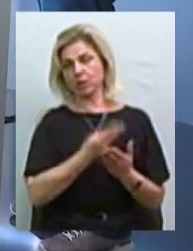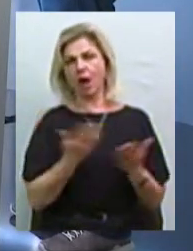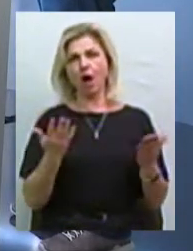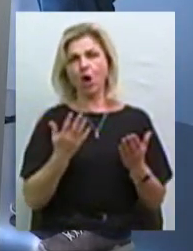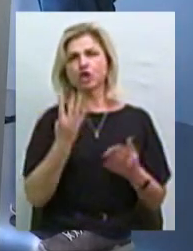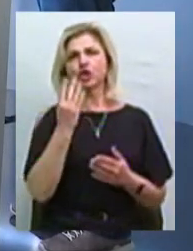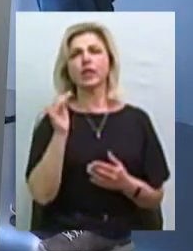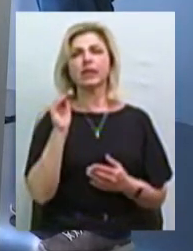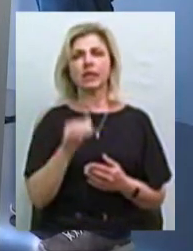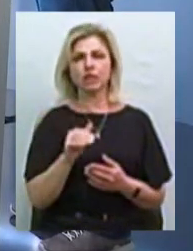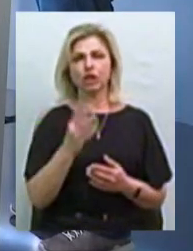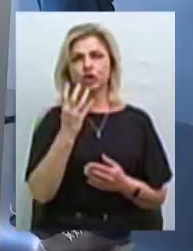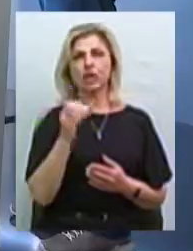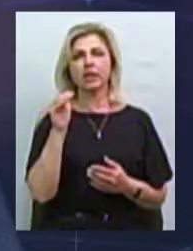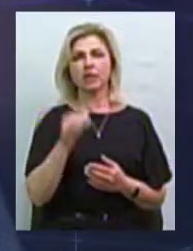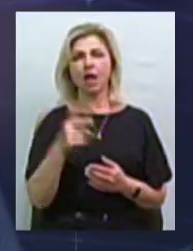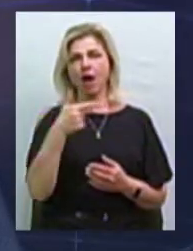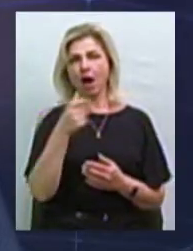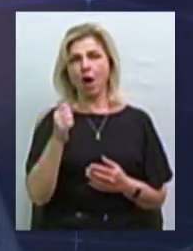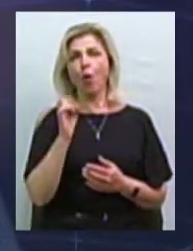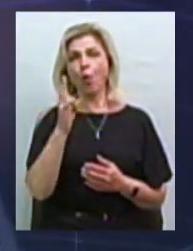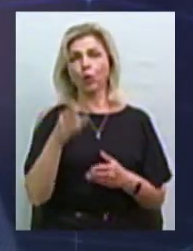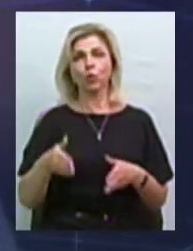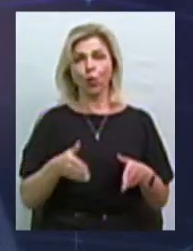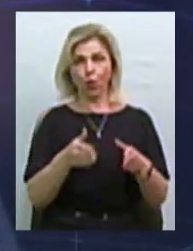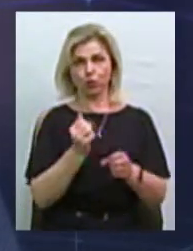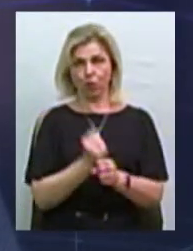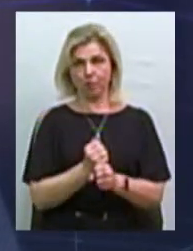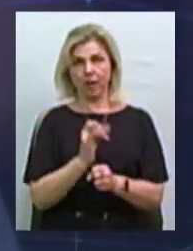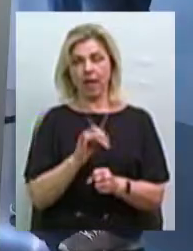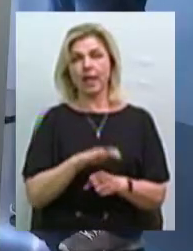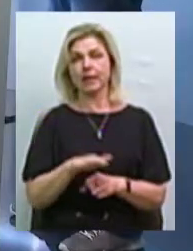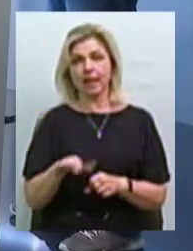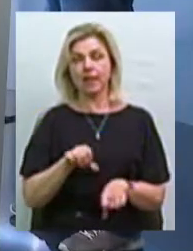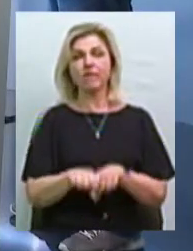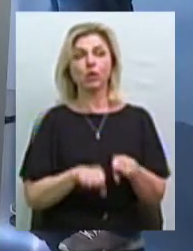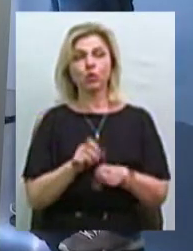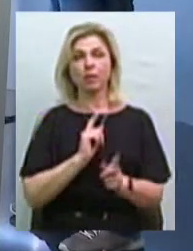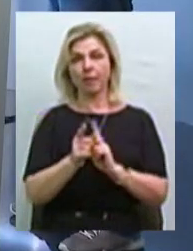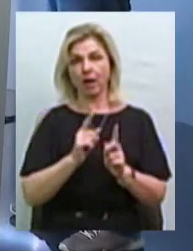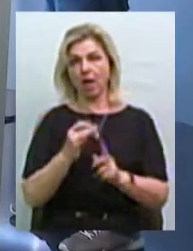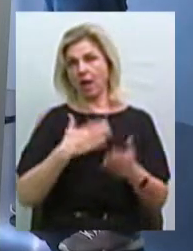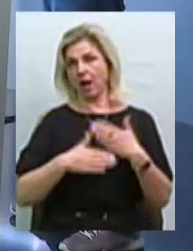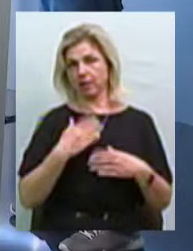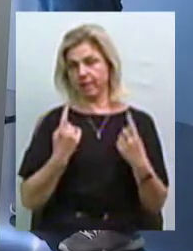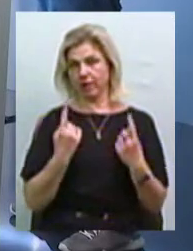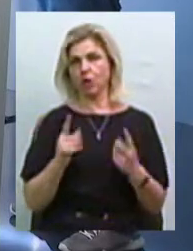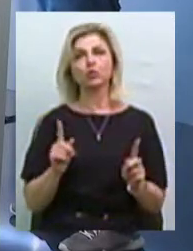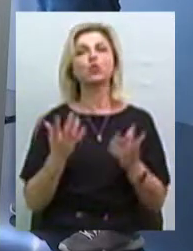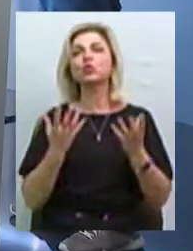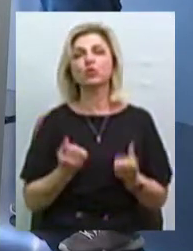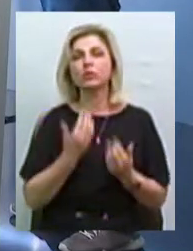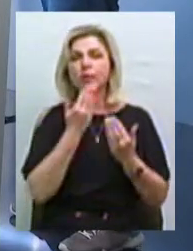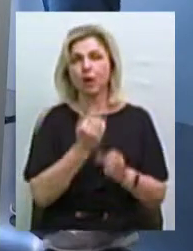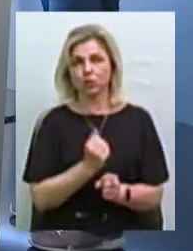400 тисяч гектарів землі він дорогу зробив. І катаються діти на велосипеді, і радість велика. Що ще зроблено?